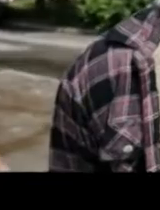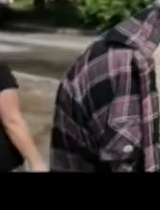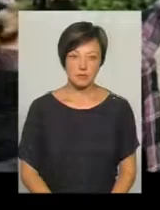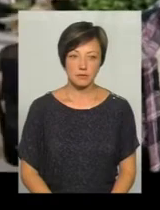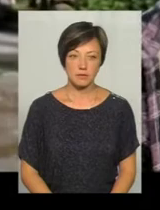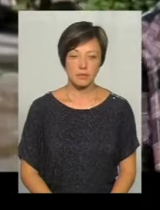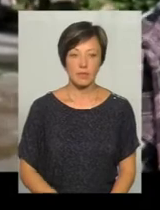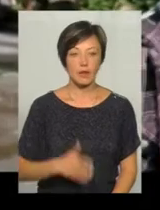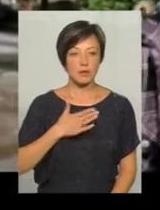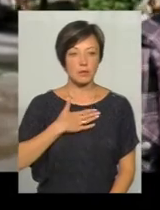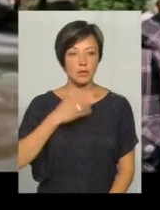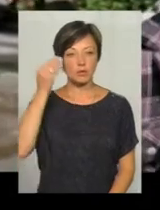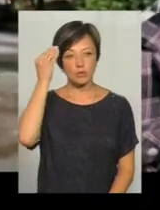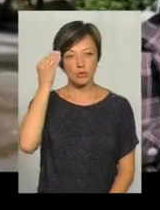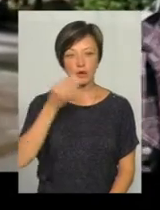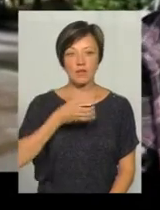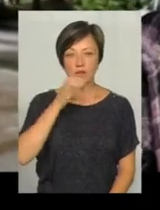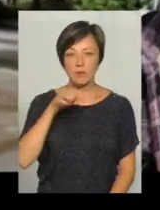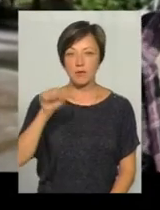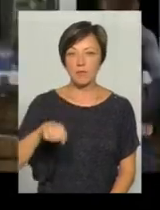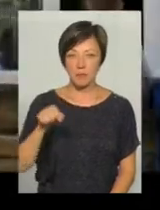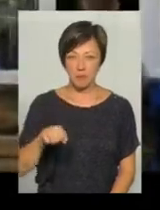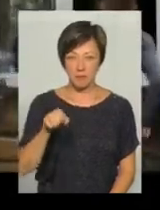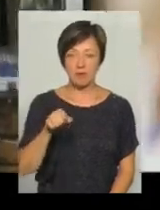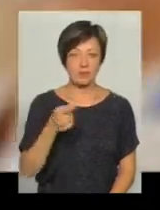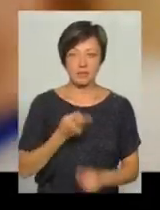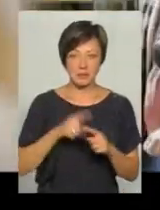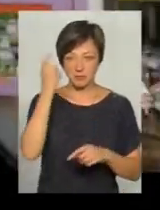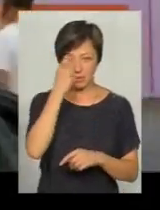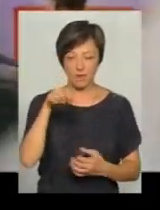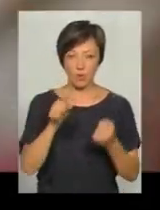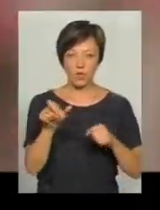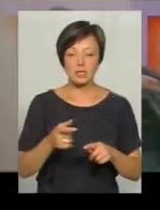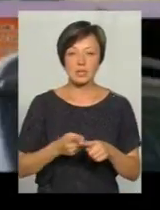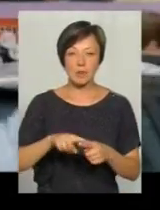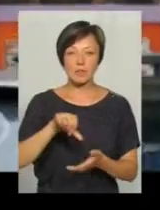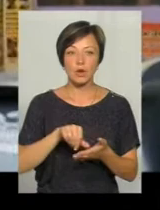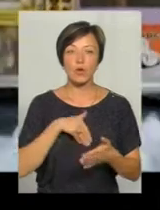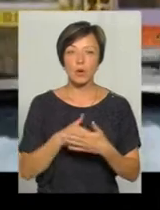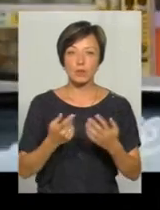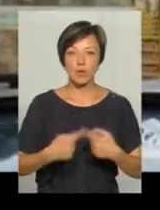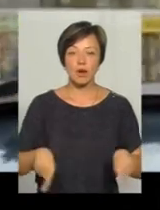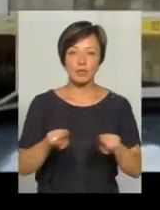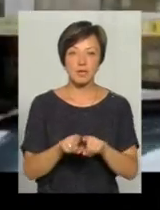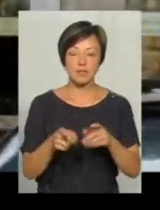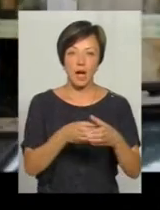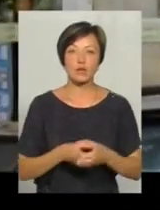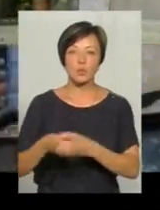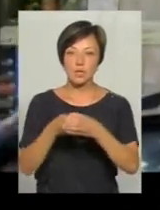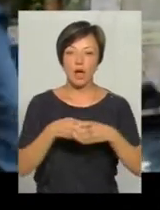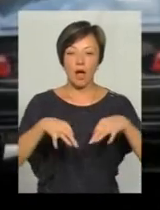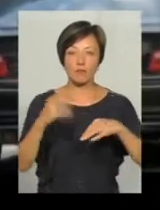Моя дочка зору випив навіть пляшку пива, ти вже не тверезий водій. Це Сергій Рудковський, представник громадської організації Асоціація